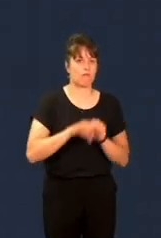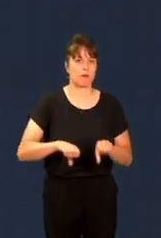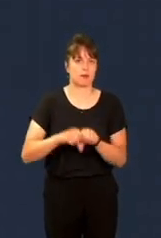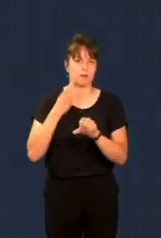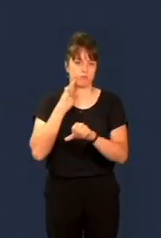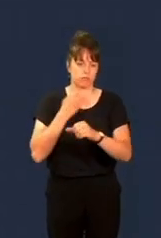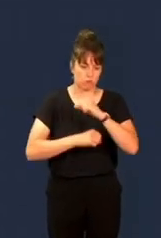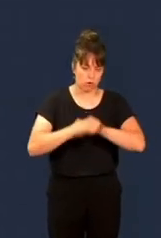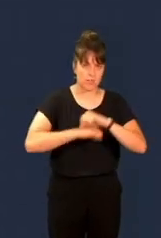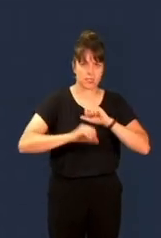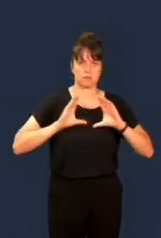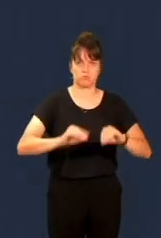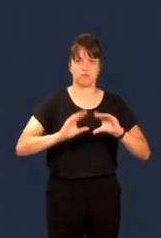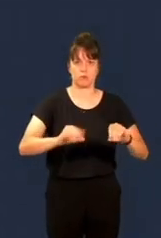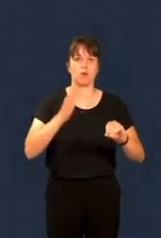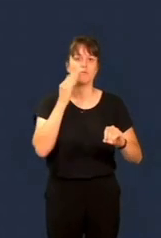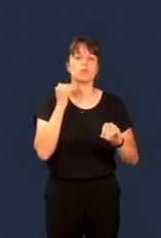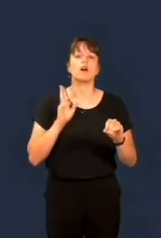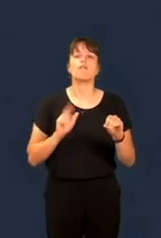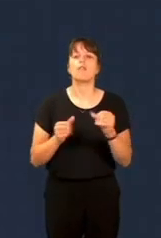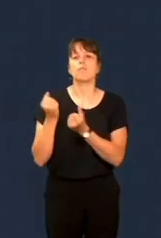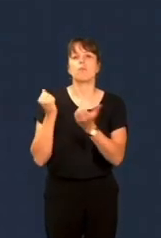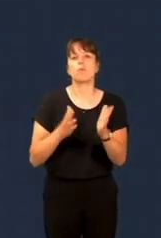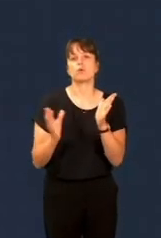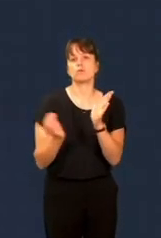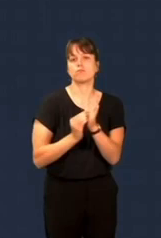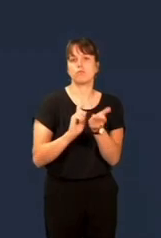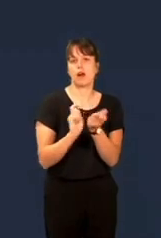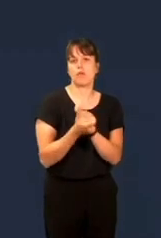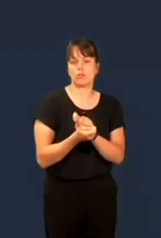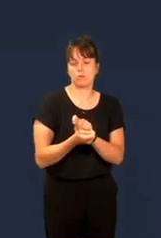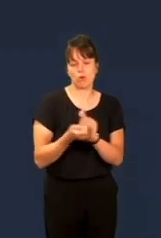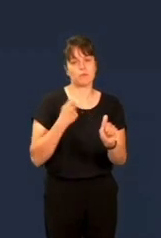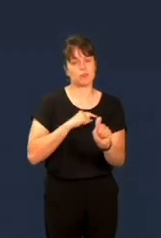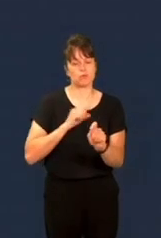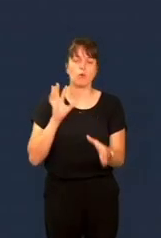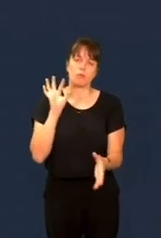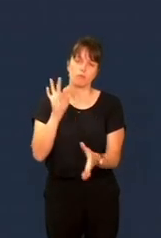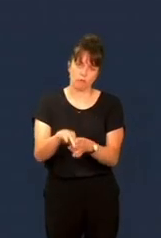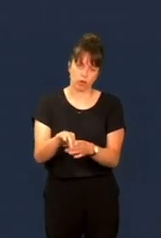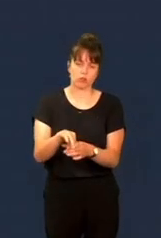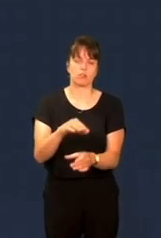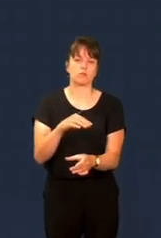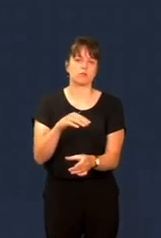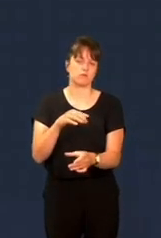d'où notre amendement futur et nous voterons positivement ce rapport. Je vous remercie. Merci.